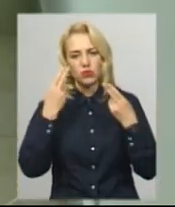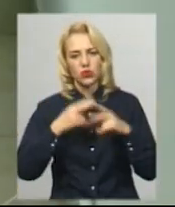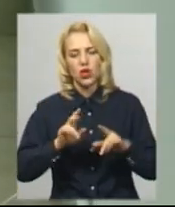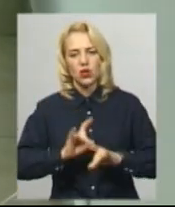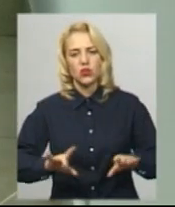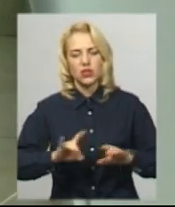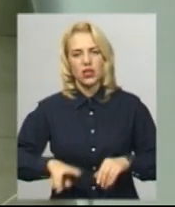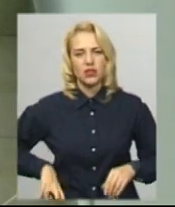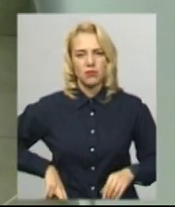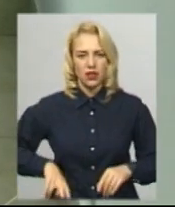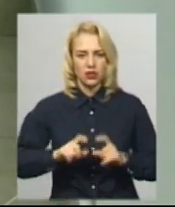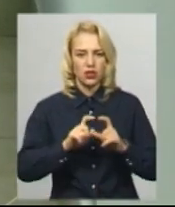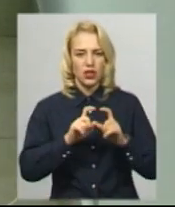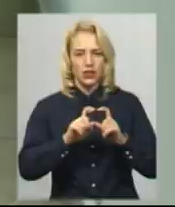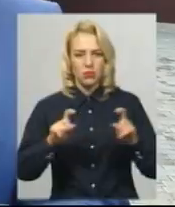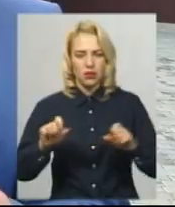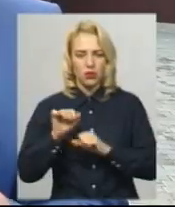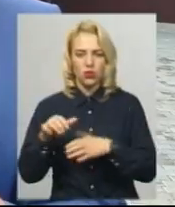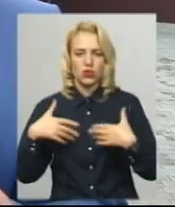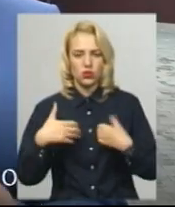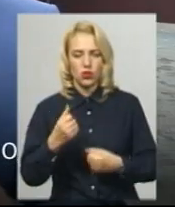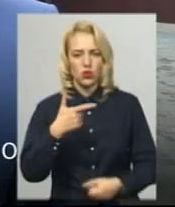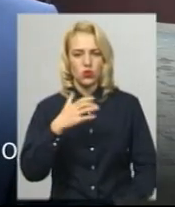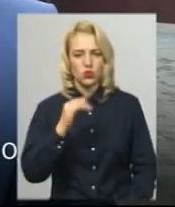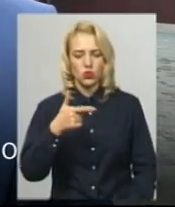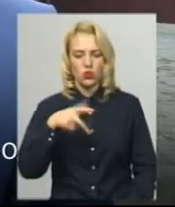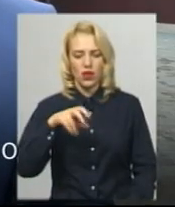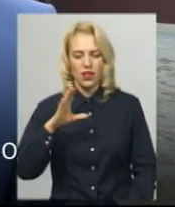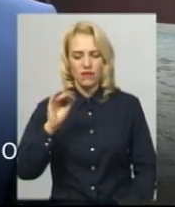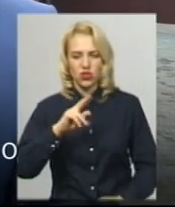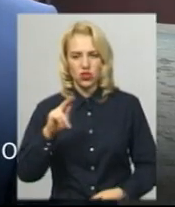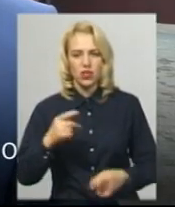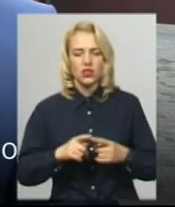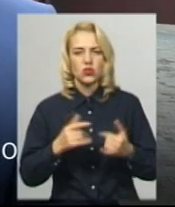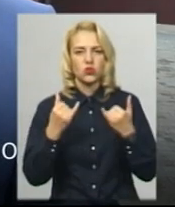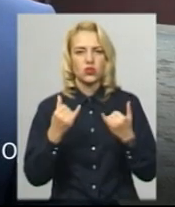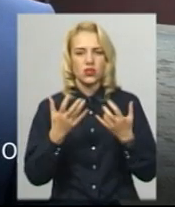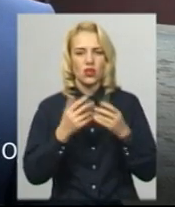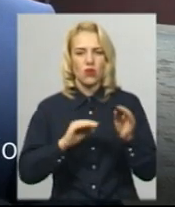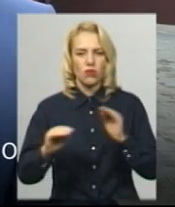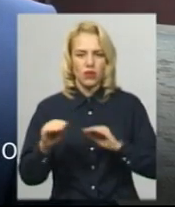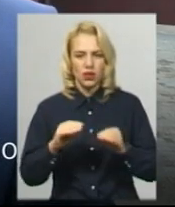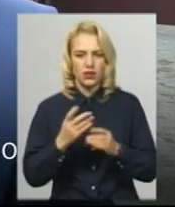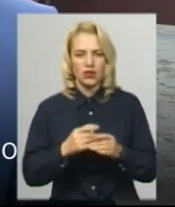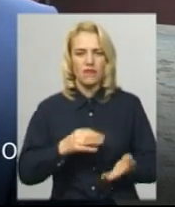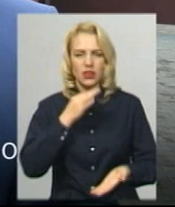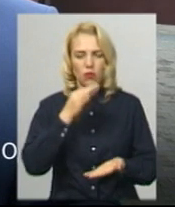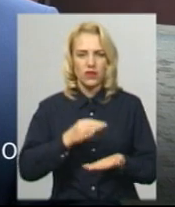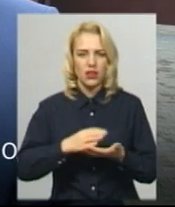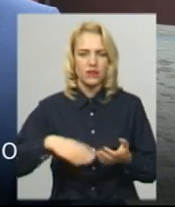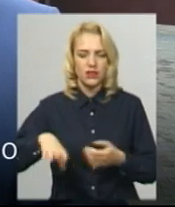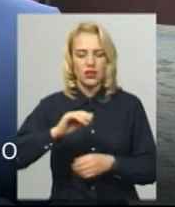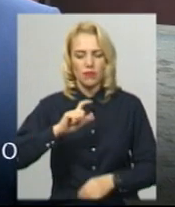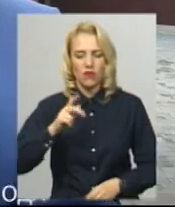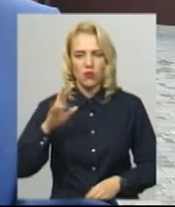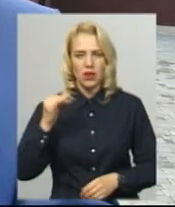здорових Хмельницької ОДА Яків Цуглевич. Табельне оснащення воно сучасне, воно відповідає всім європейським нормам,